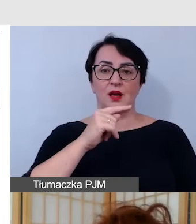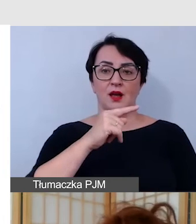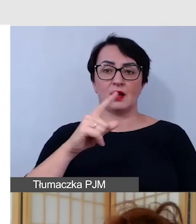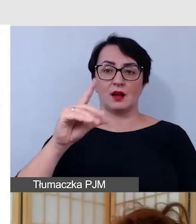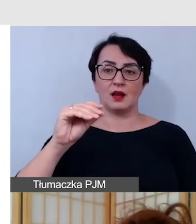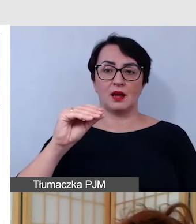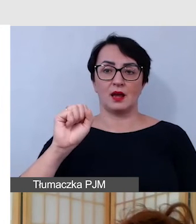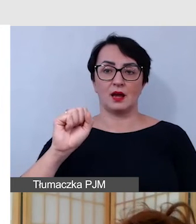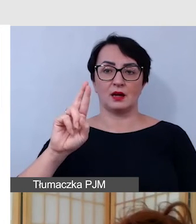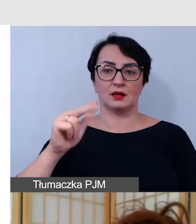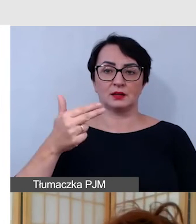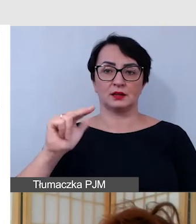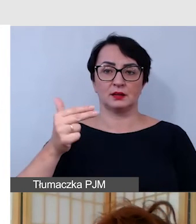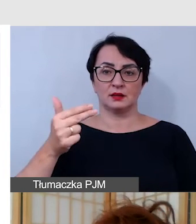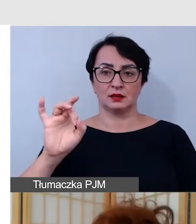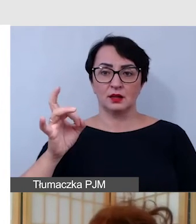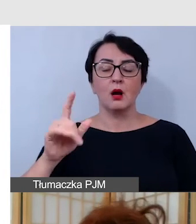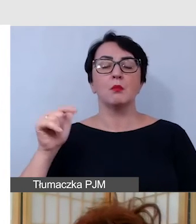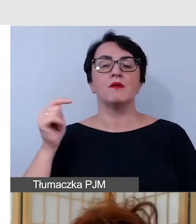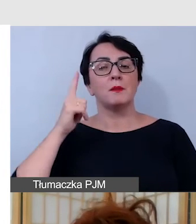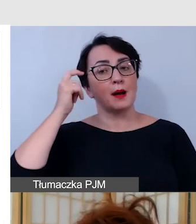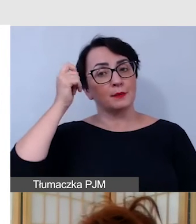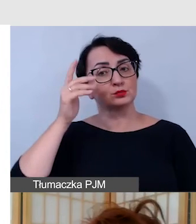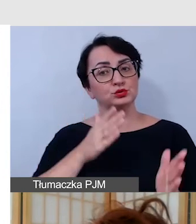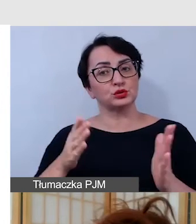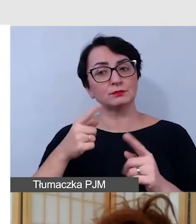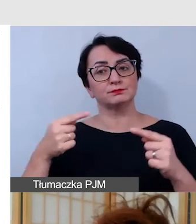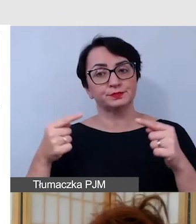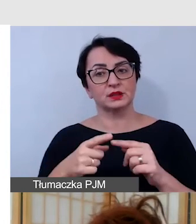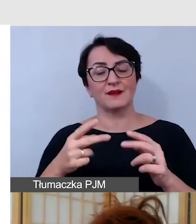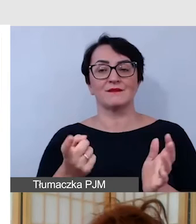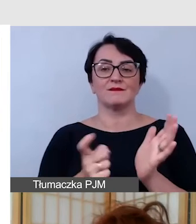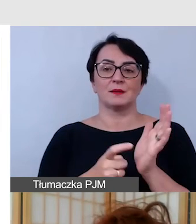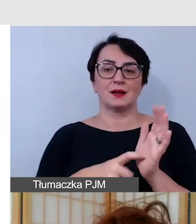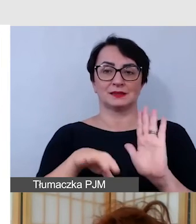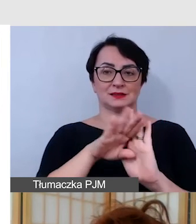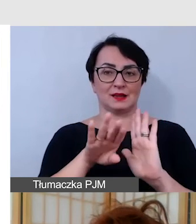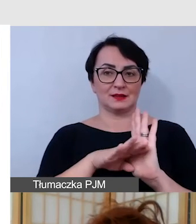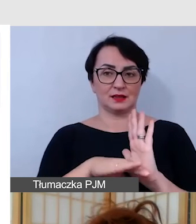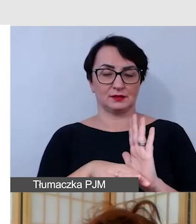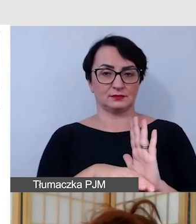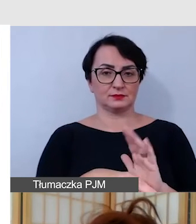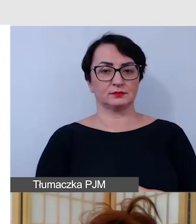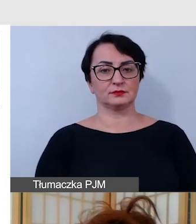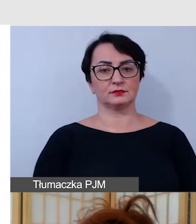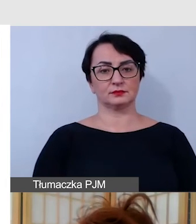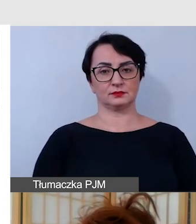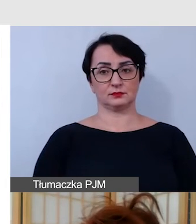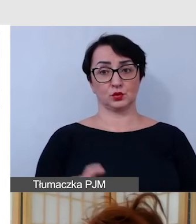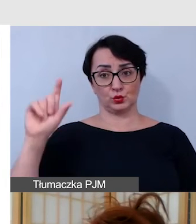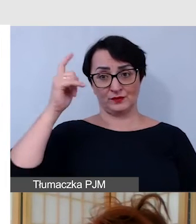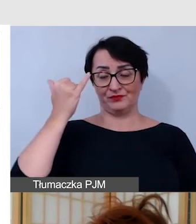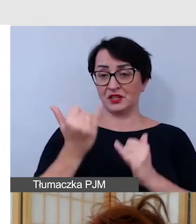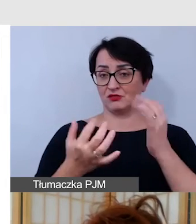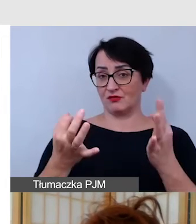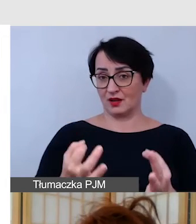powinniśmy pamiętać o przygotowaniu tego zgodnie z wymogami standardu. Przede wszystkim, jeżeli teraz